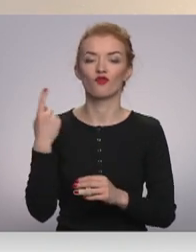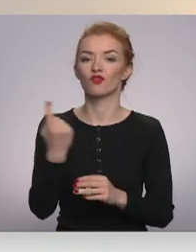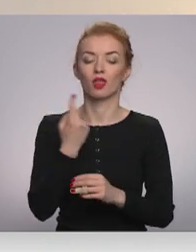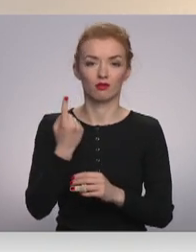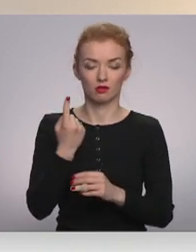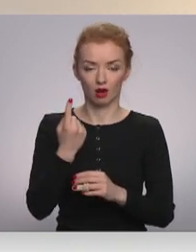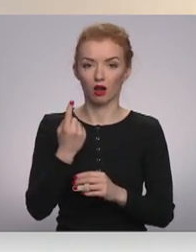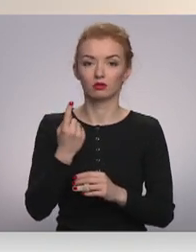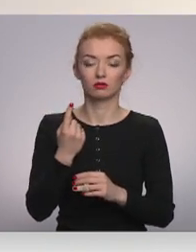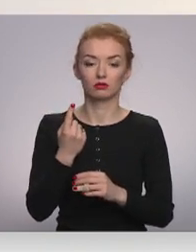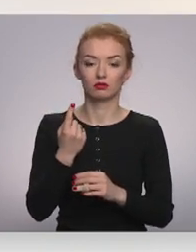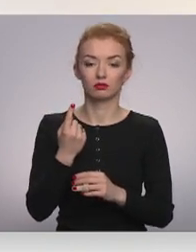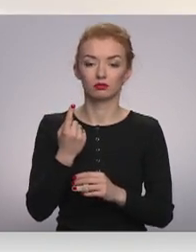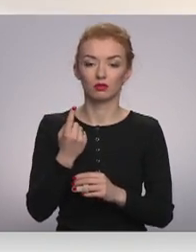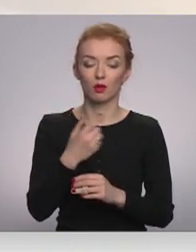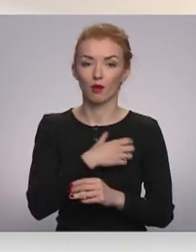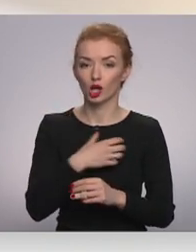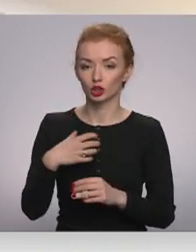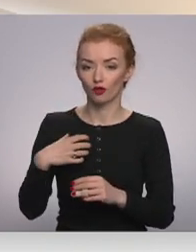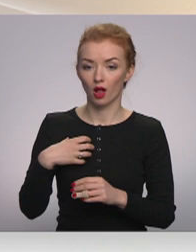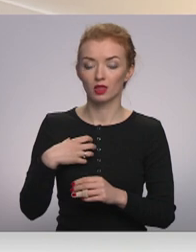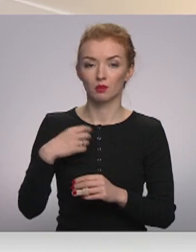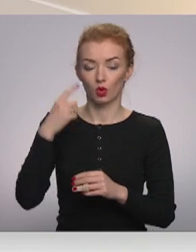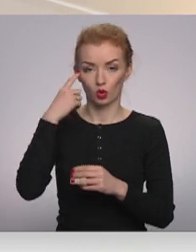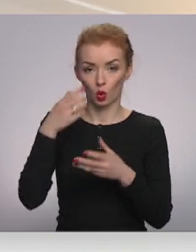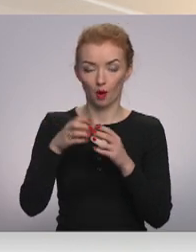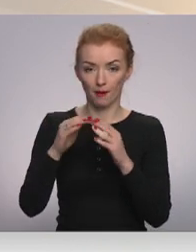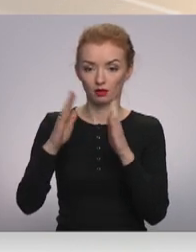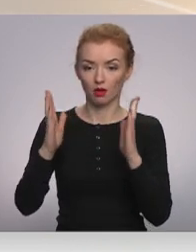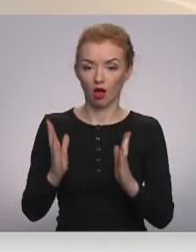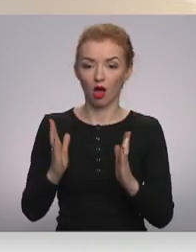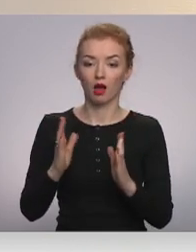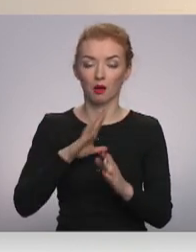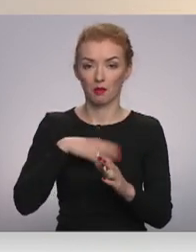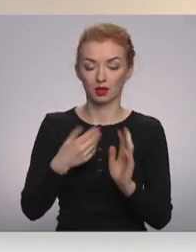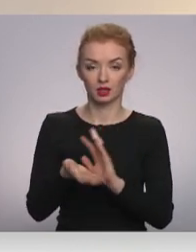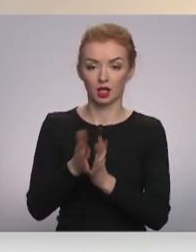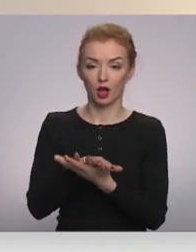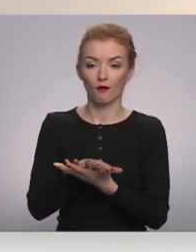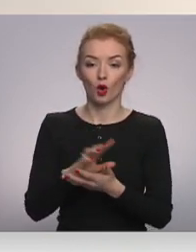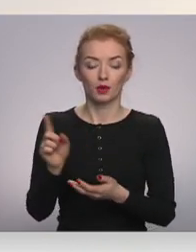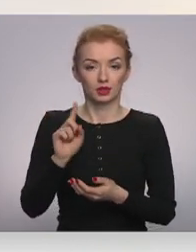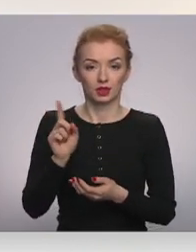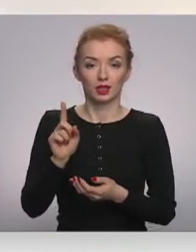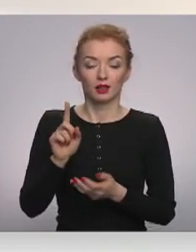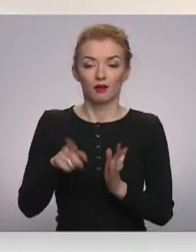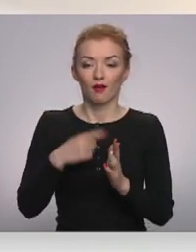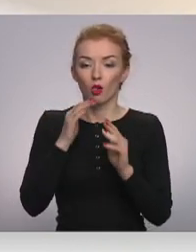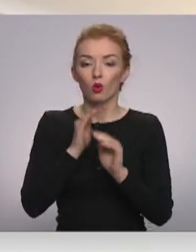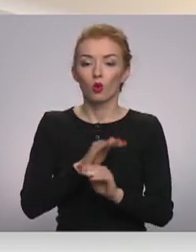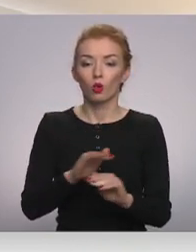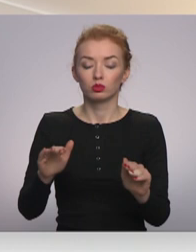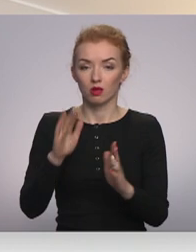nav vispār, kur, jo pašvaldības domi sēk. Pēc reformas ir vēl klusāka